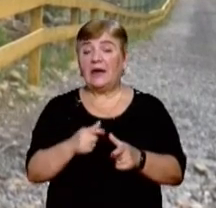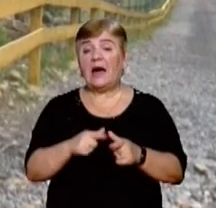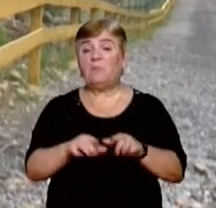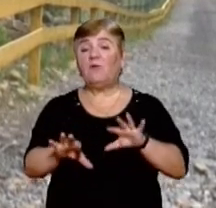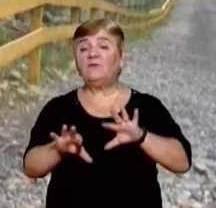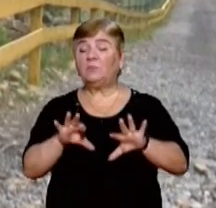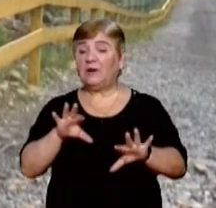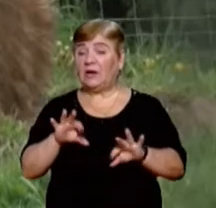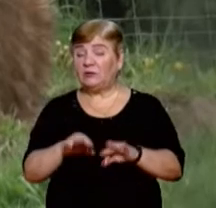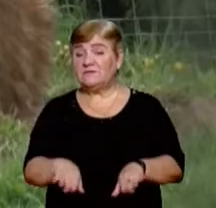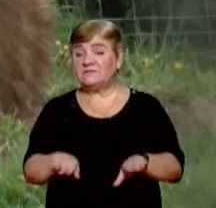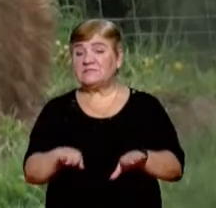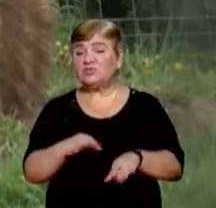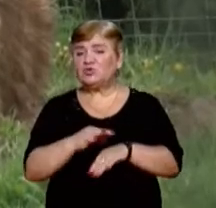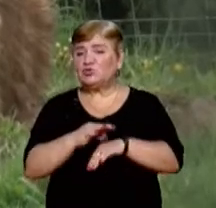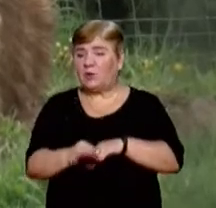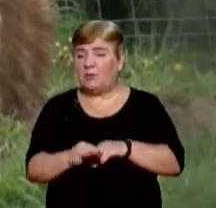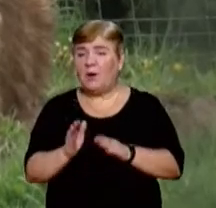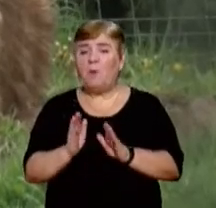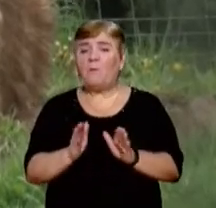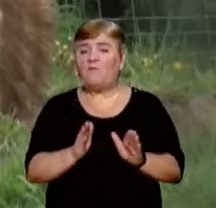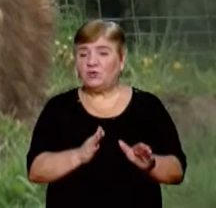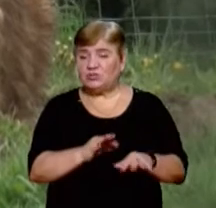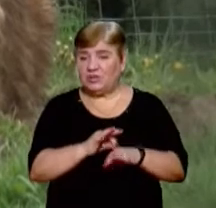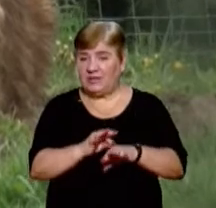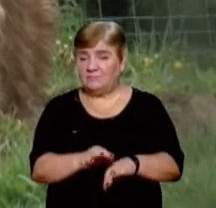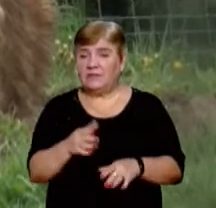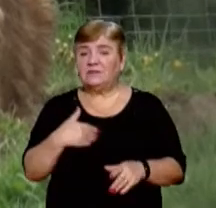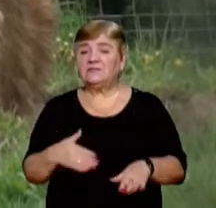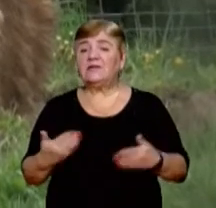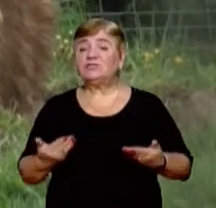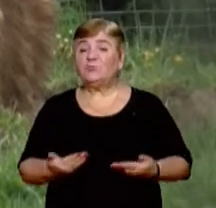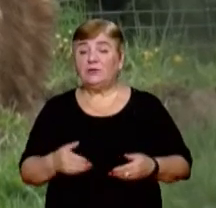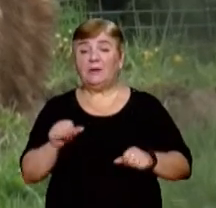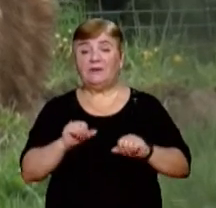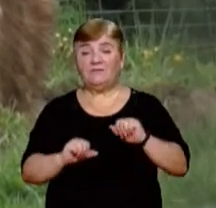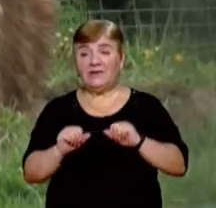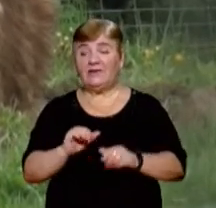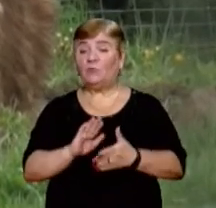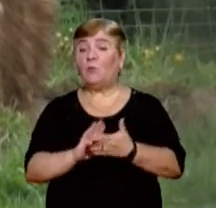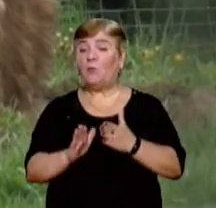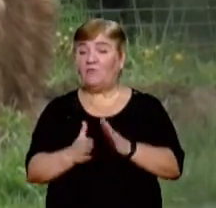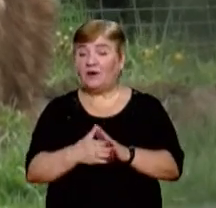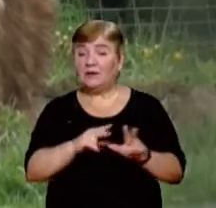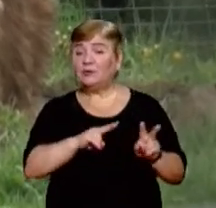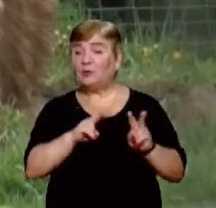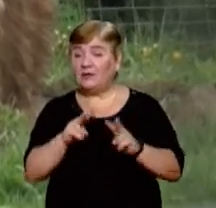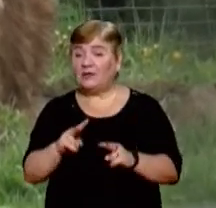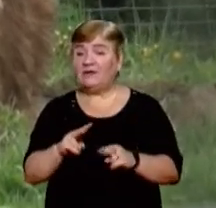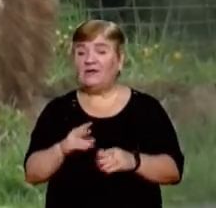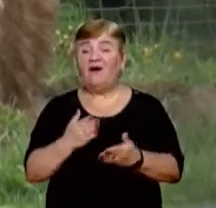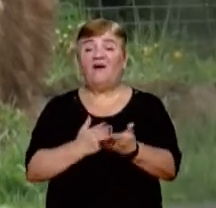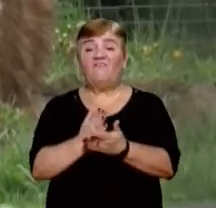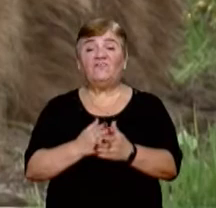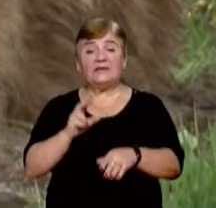відбирають за жорстоке поводження. В Центрі реабілітації врятовані ведмаді живуть в напіввільних умовах, з доглядом ветеринарів